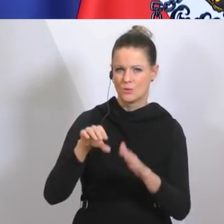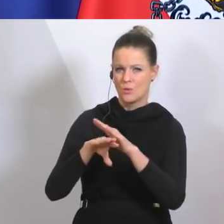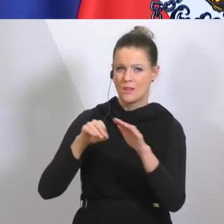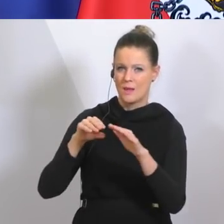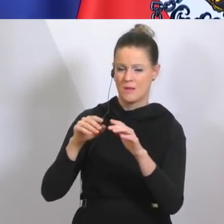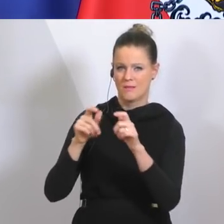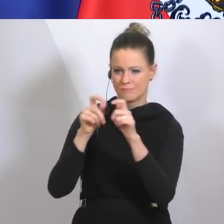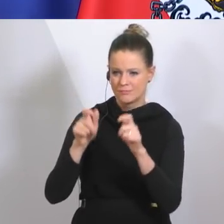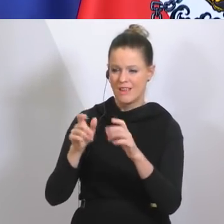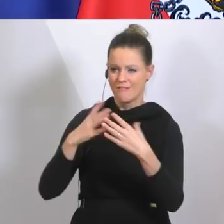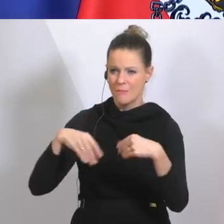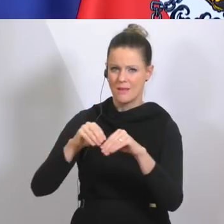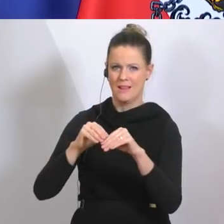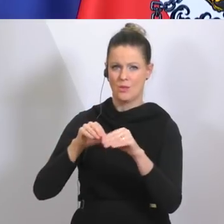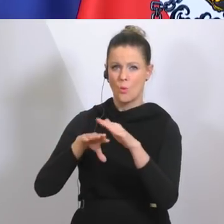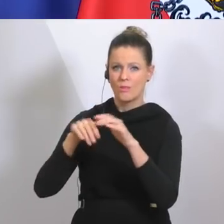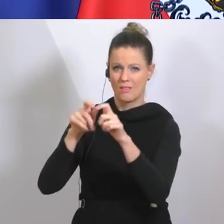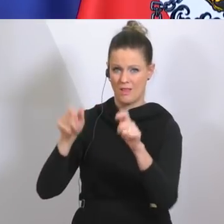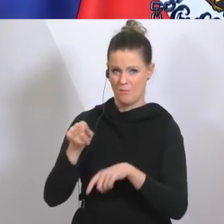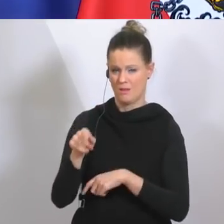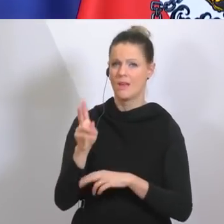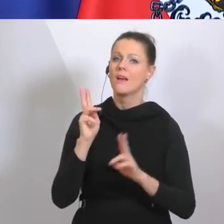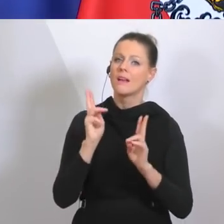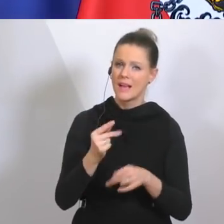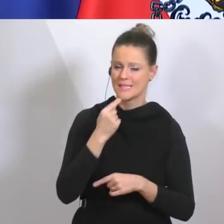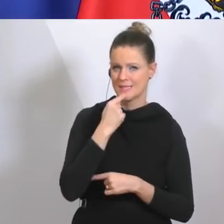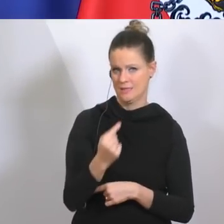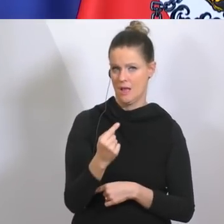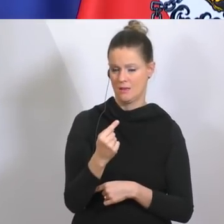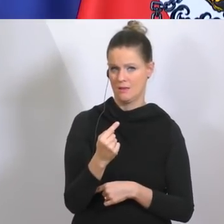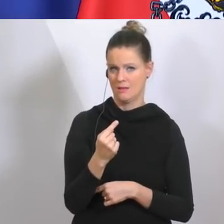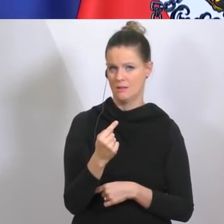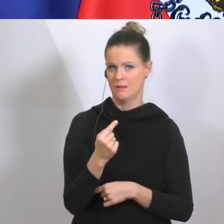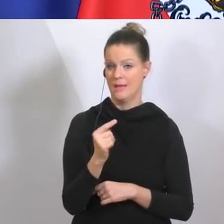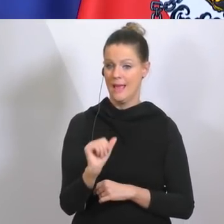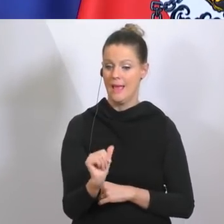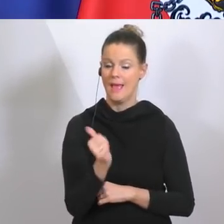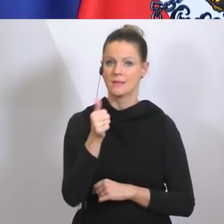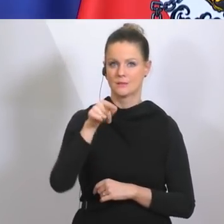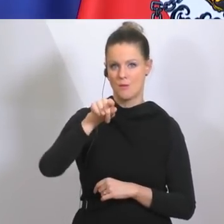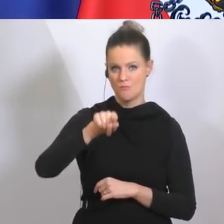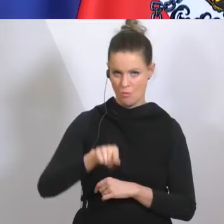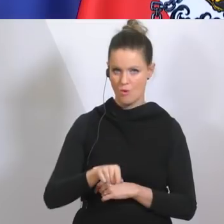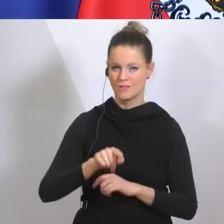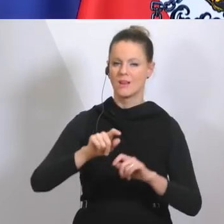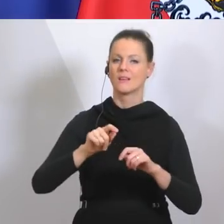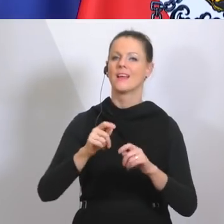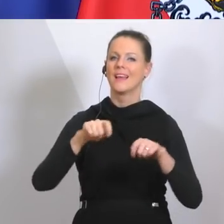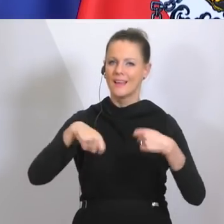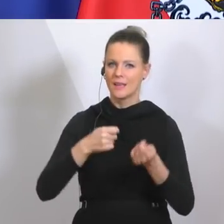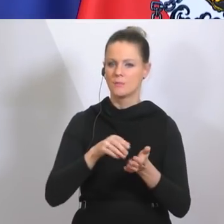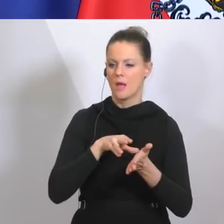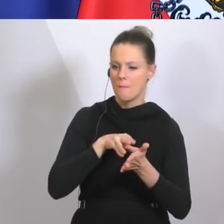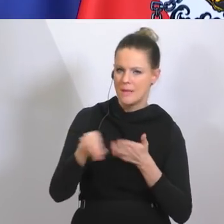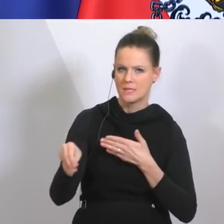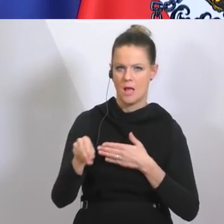Familienunternehmen hier schon sagen können, dass es einmal im ersten Monat eine Auszahlungs-Tranche geben